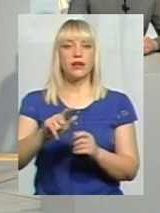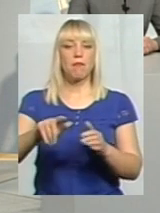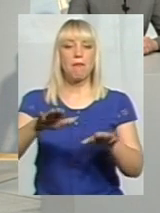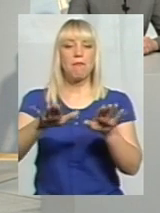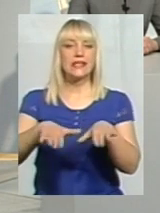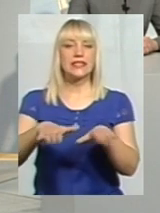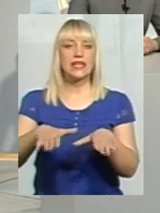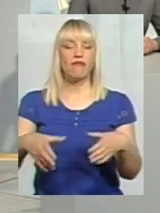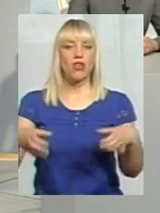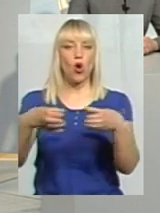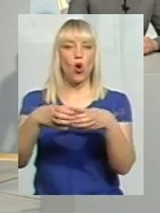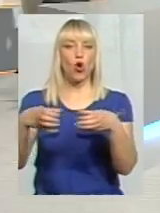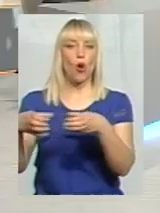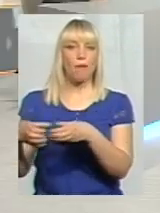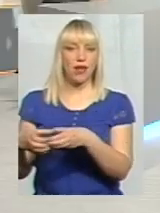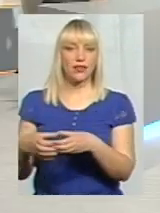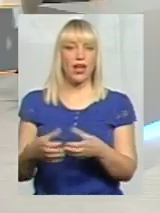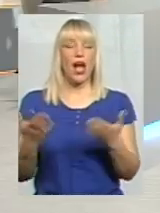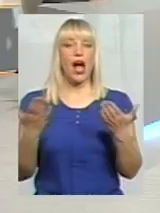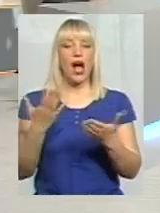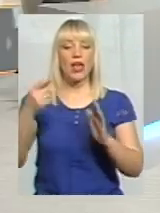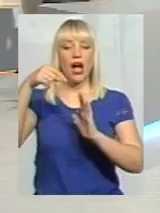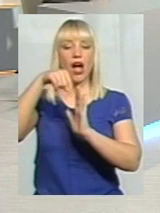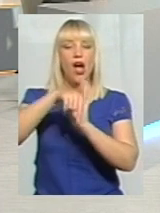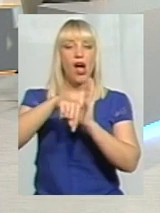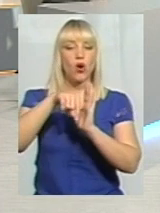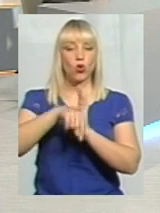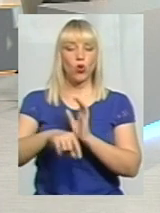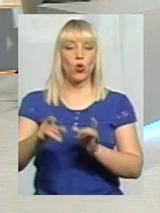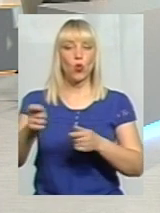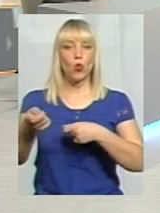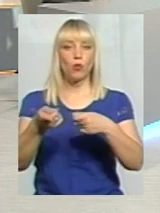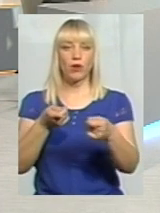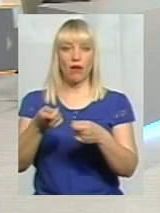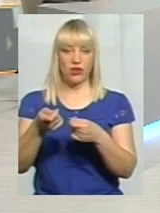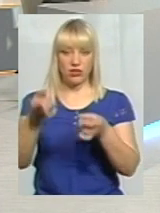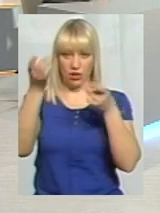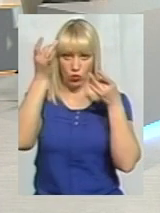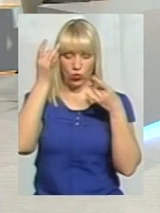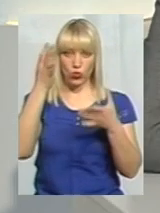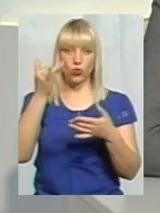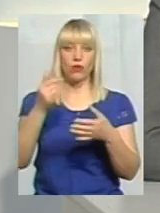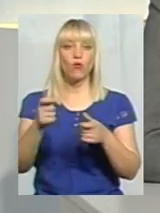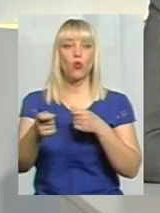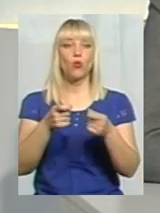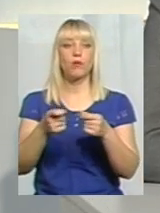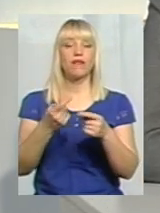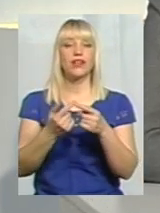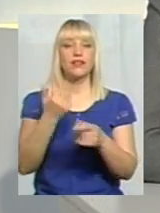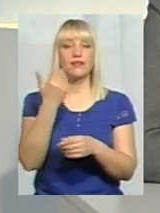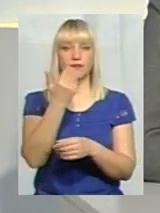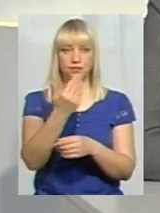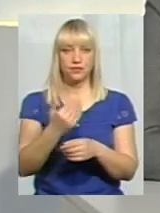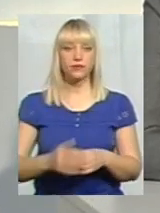місцевих громад. І яка ж тоді роль управління культури в управлінні от цієї царної? Роль нашого